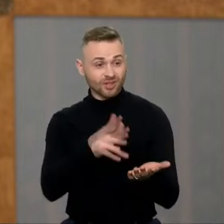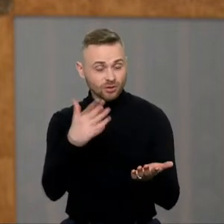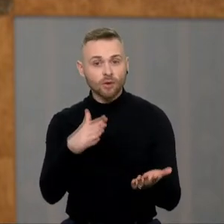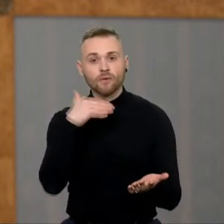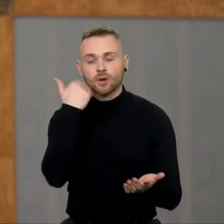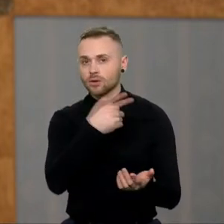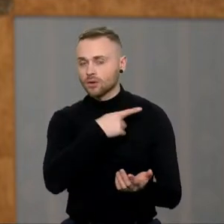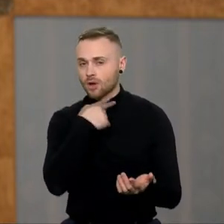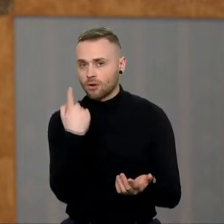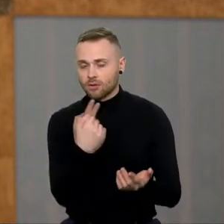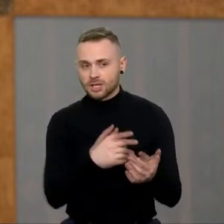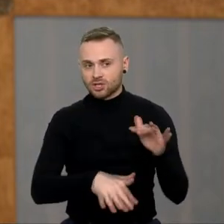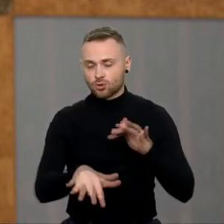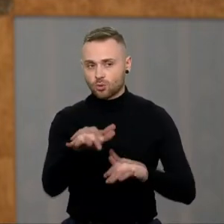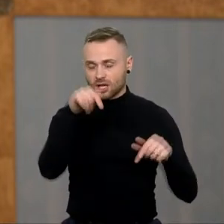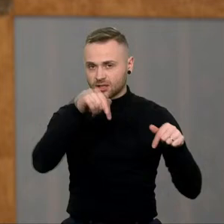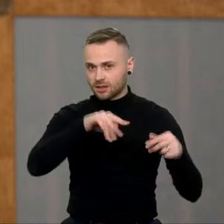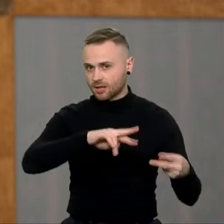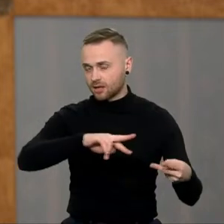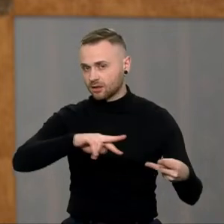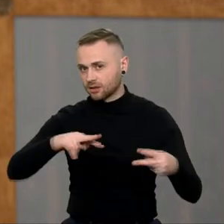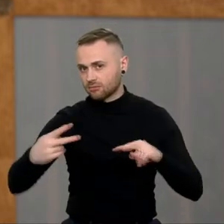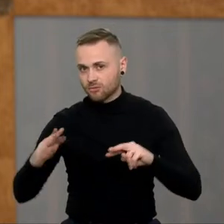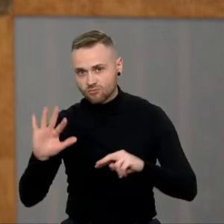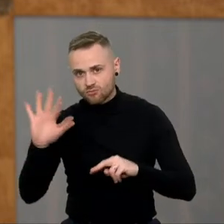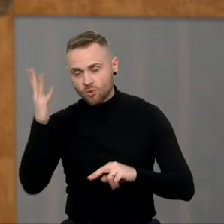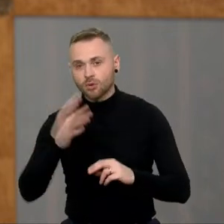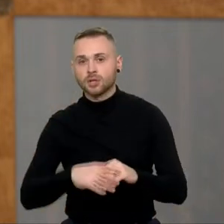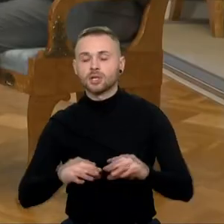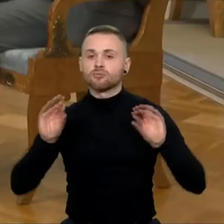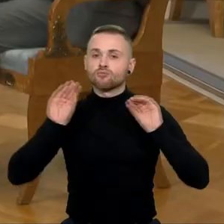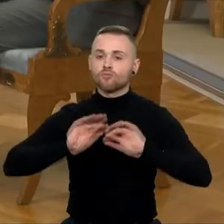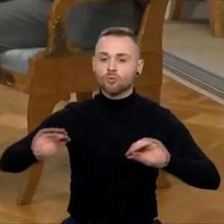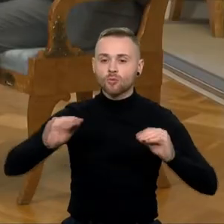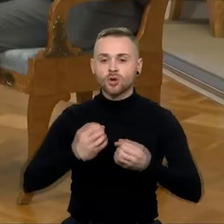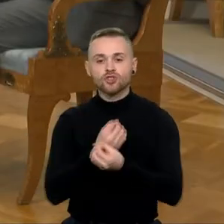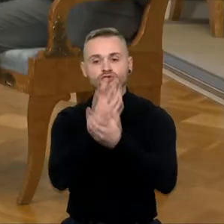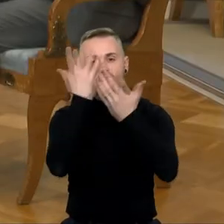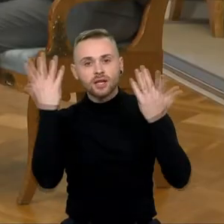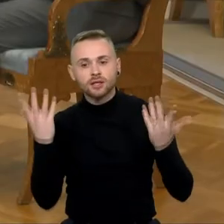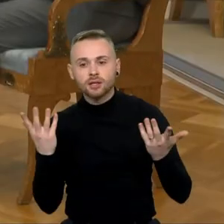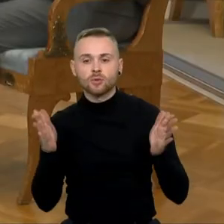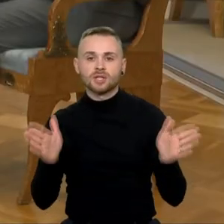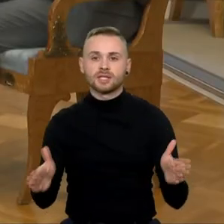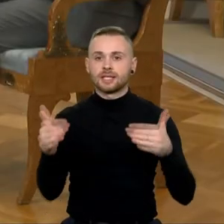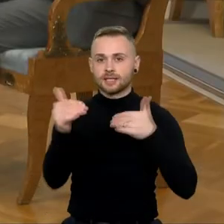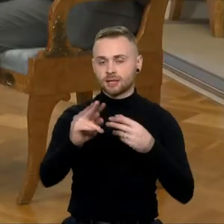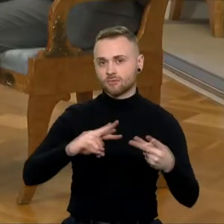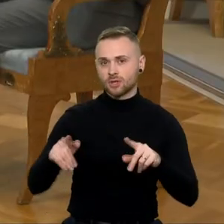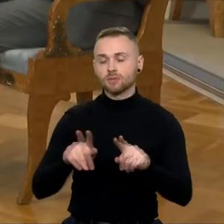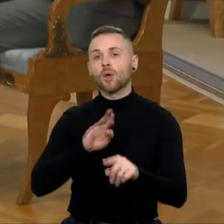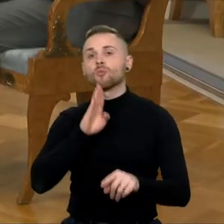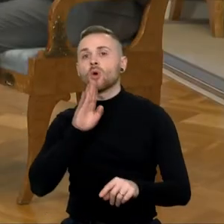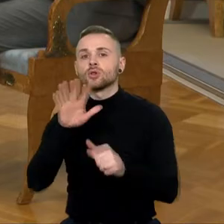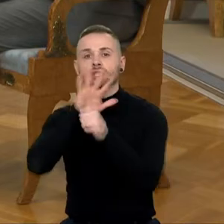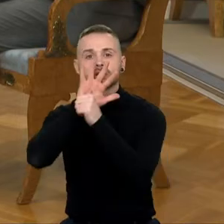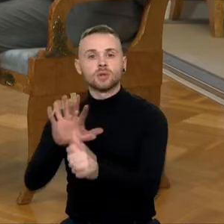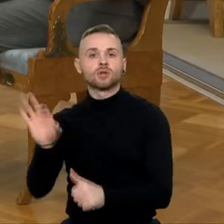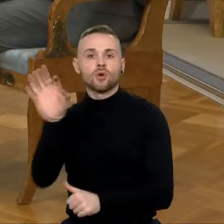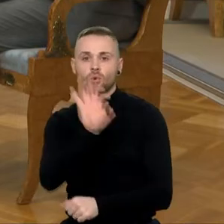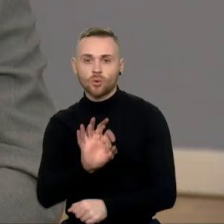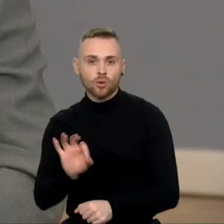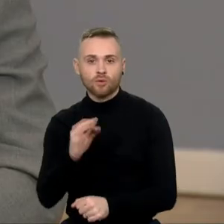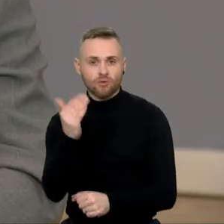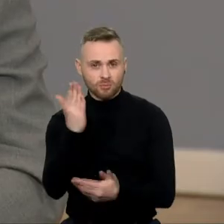iš esmės pradėtų keisti mūsų edukacijos švietimo sistema ir moterų diskriminacija ta nebūtų